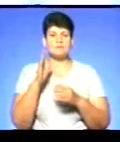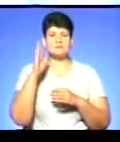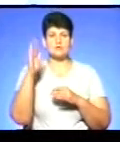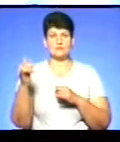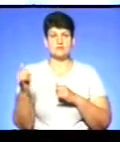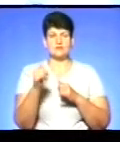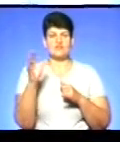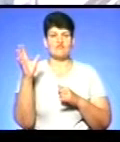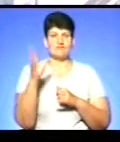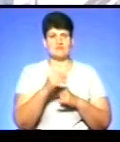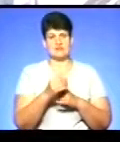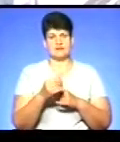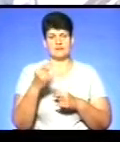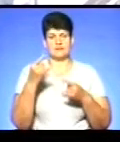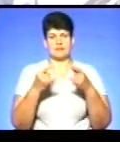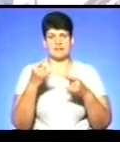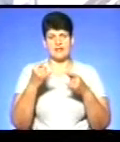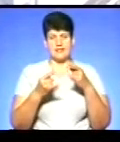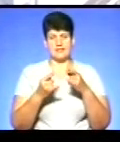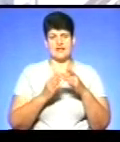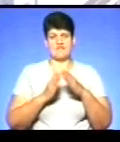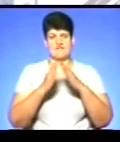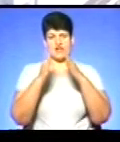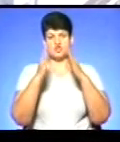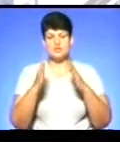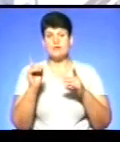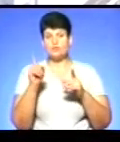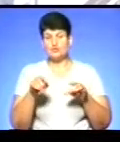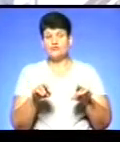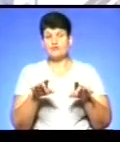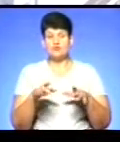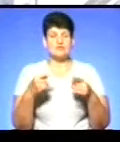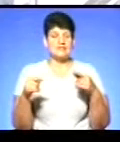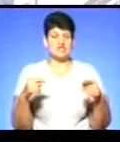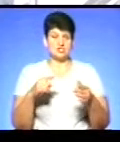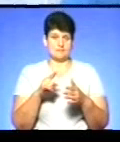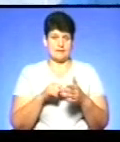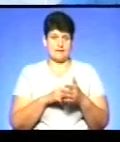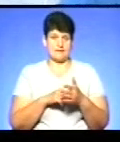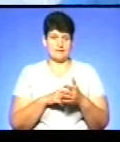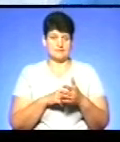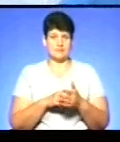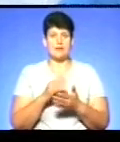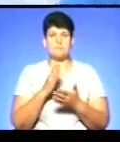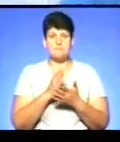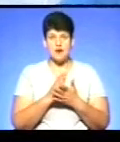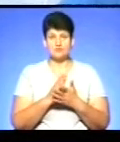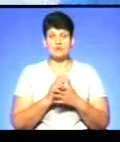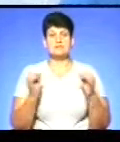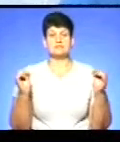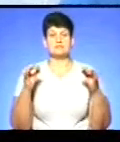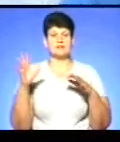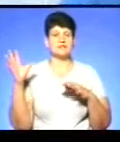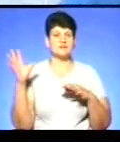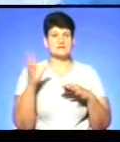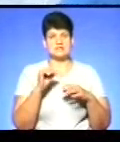усіх телебач області цифровими передавачами та вирішуватимуть інші питання. Мають зібрати всіх керівників торгівельних